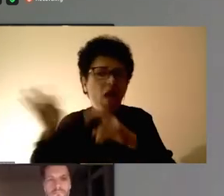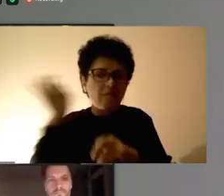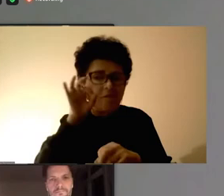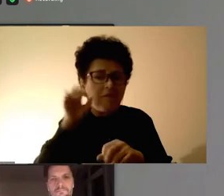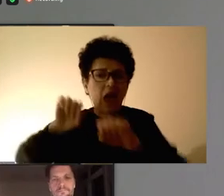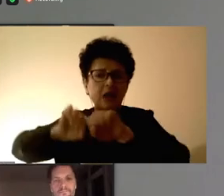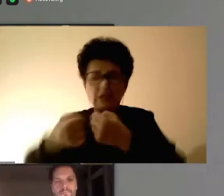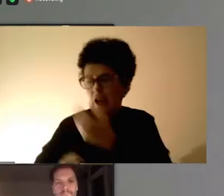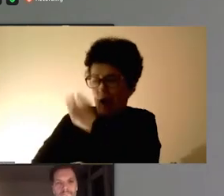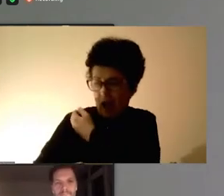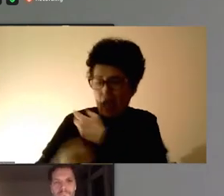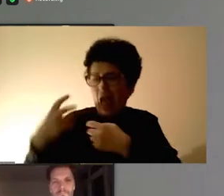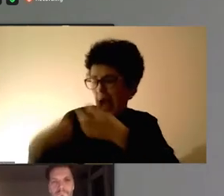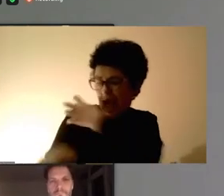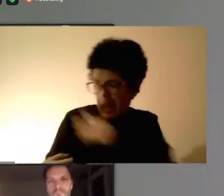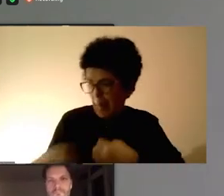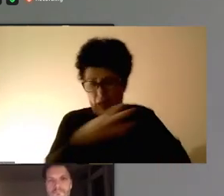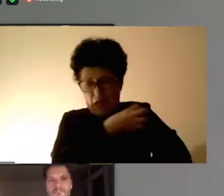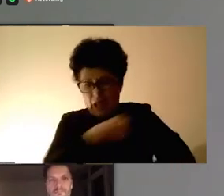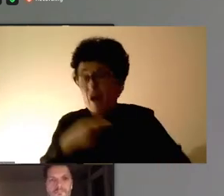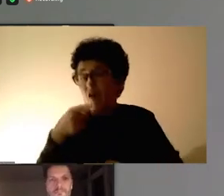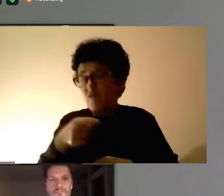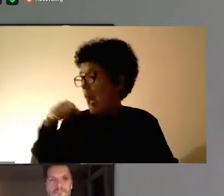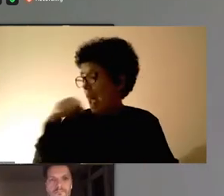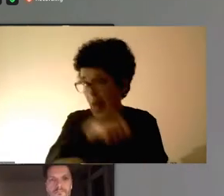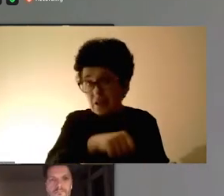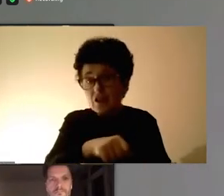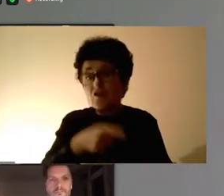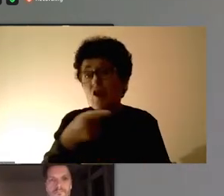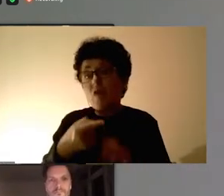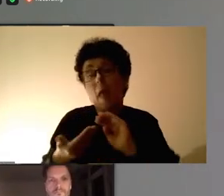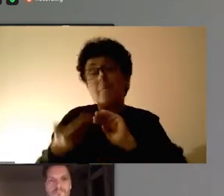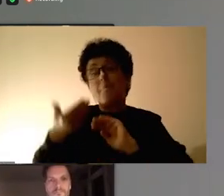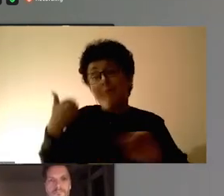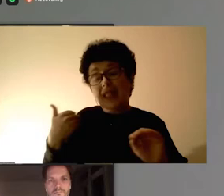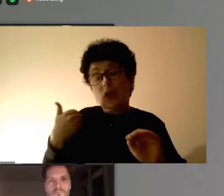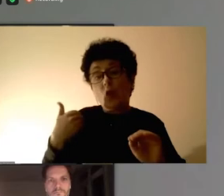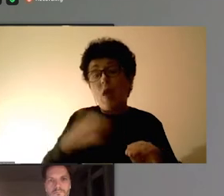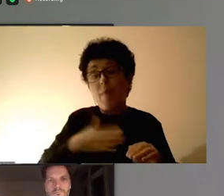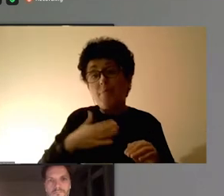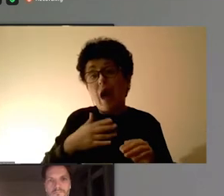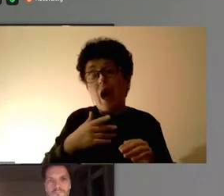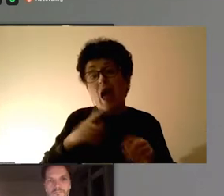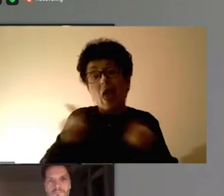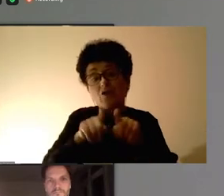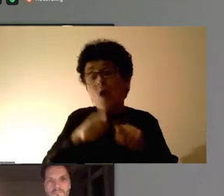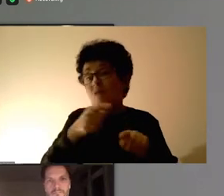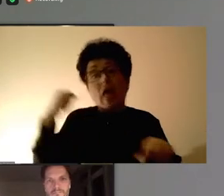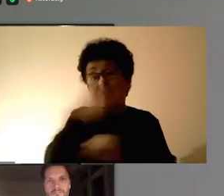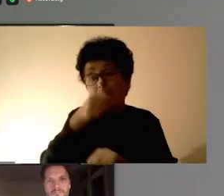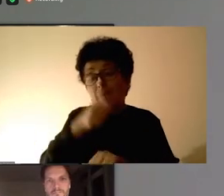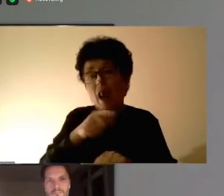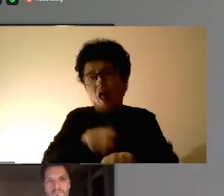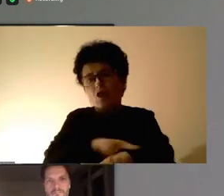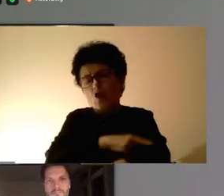скрченици и слично. И се тоа на друго што му предходи на тој вид населство, кое што е кулминацијан или најдно доготрано